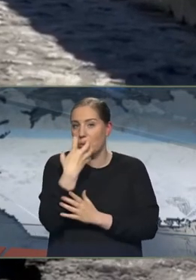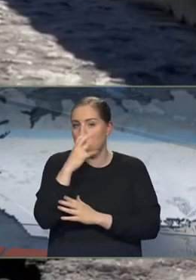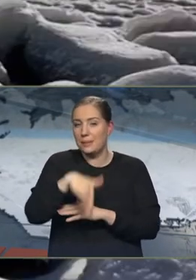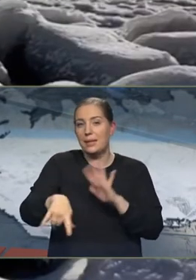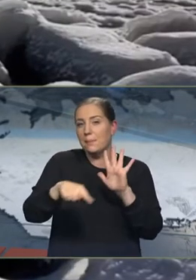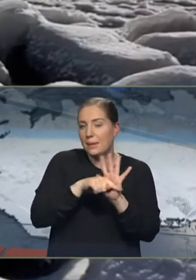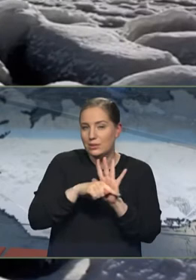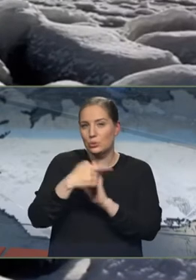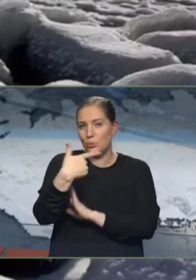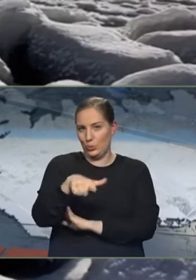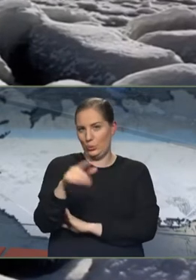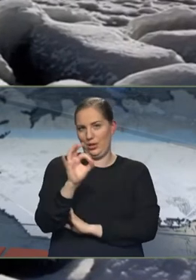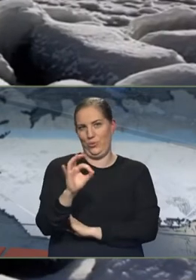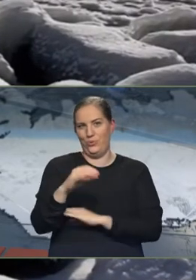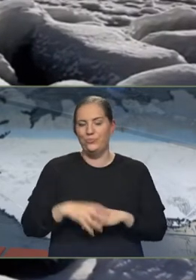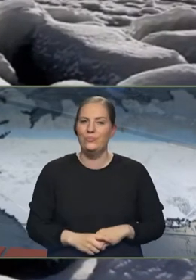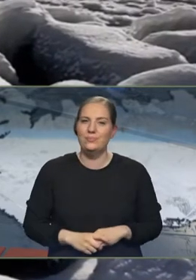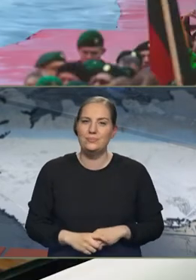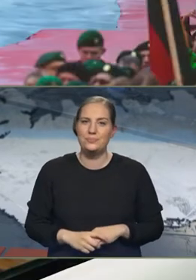mínus 20 gráður.